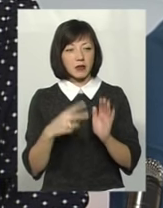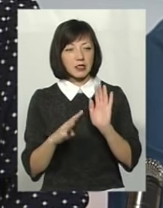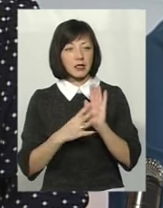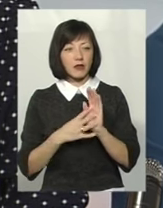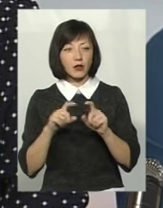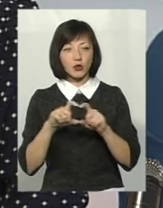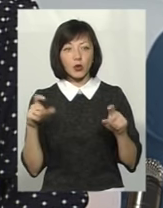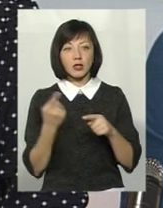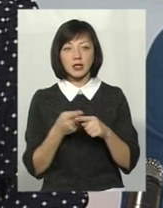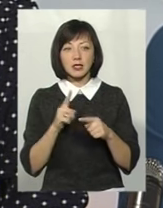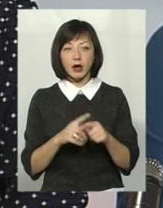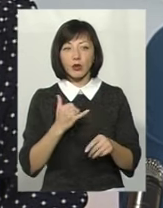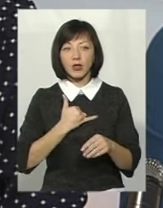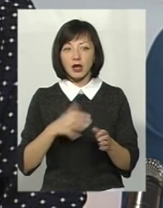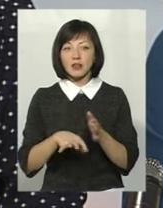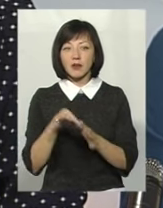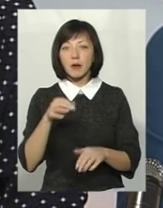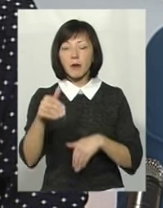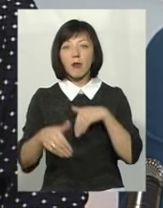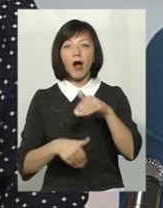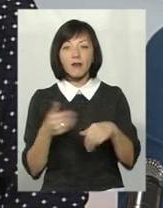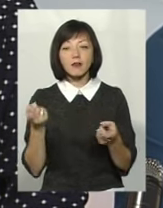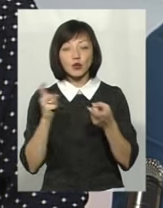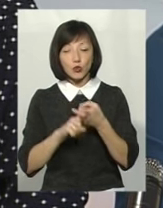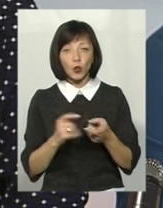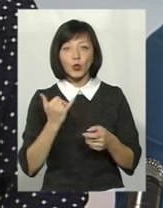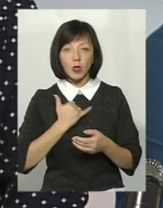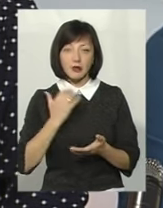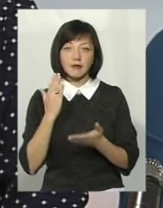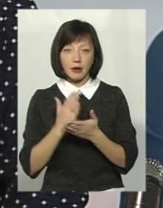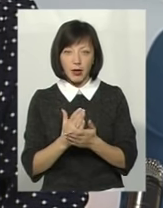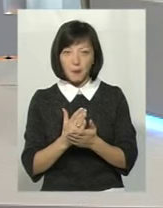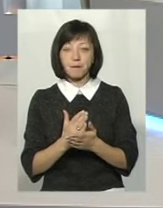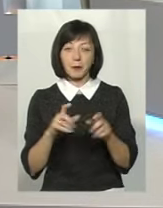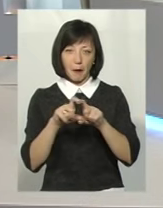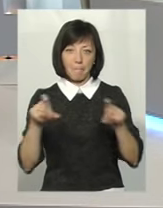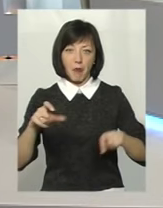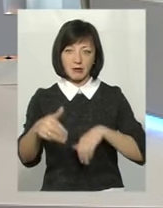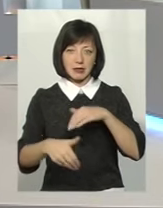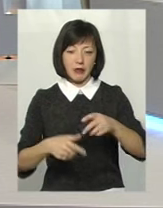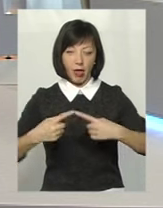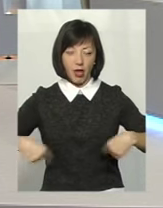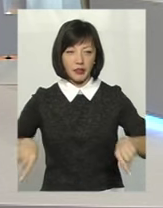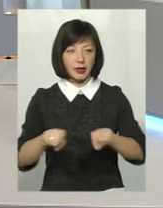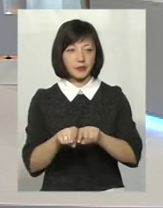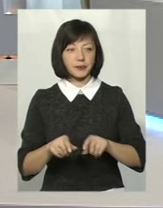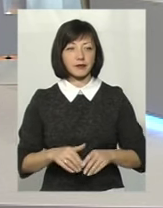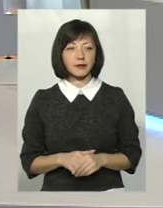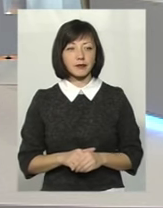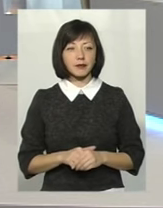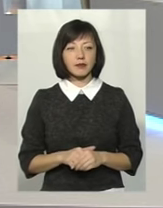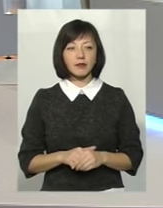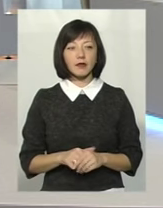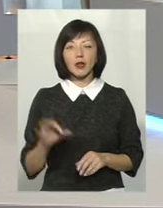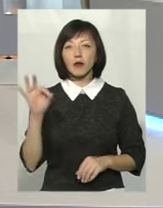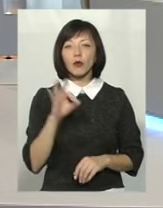-й школі в нас вибір – це плавання, в зв'язку з тим, що в нас є басейн. Що стосується темпу читання, я